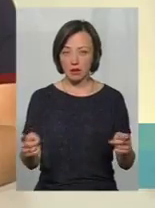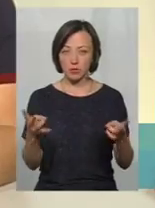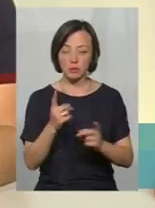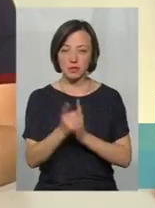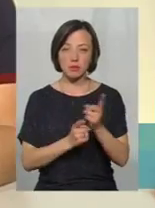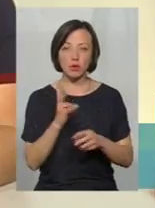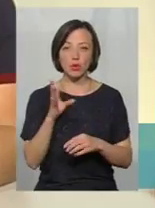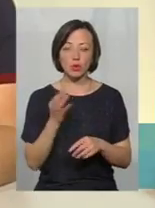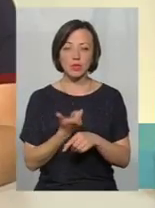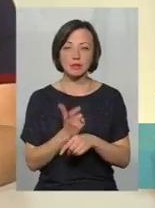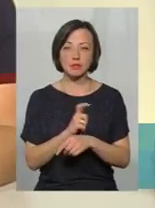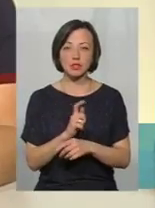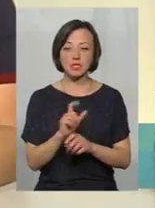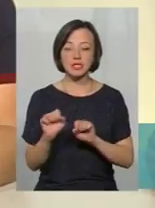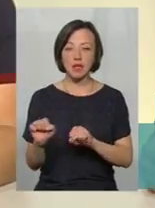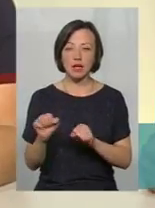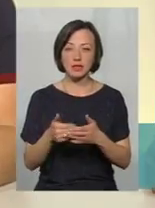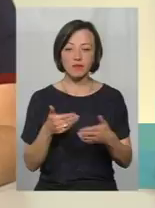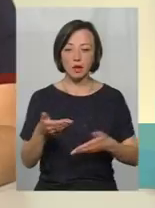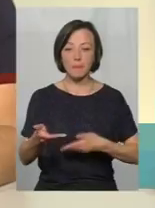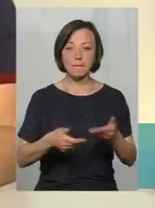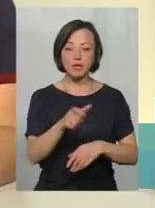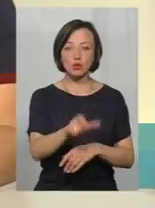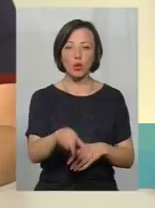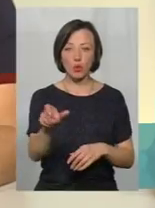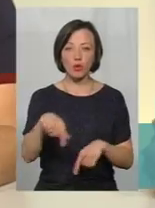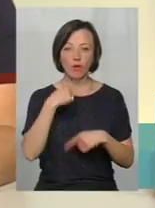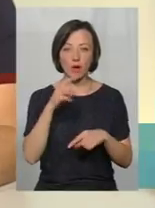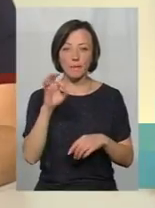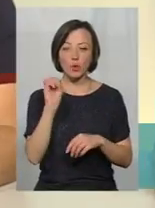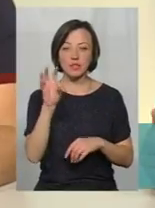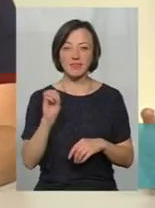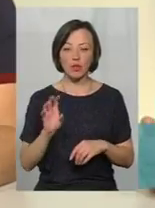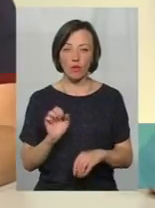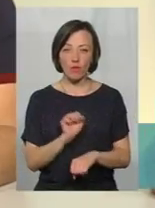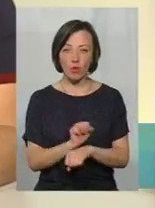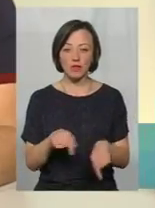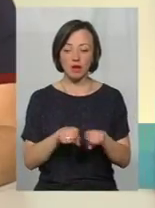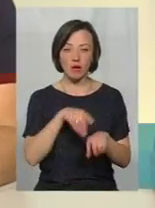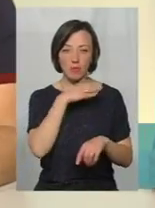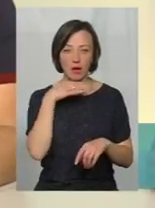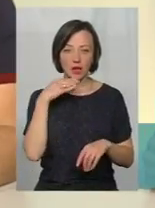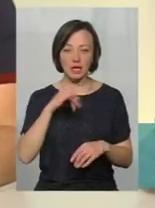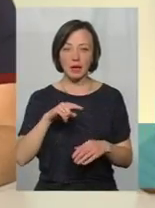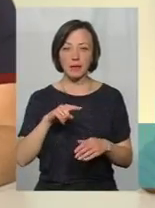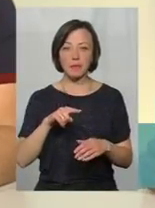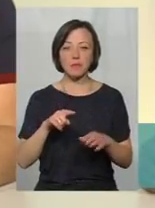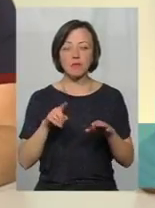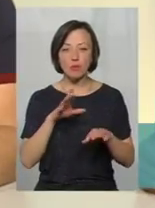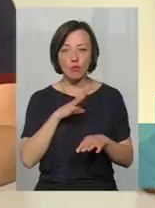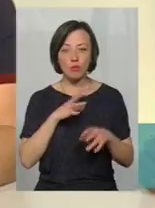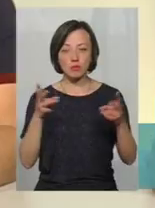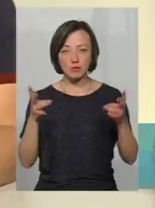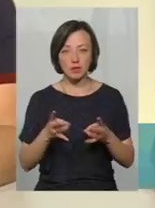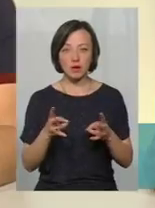зміни. Але ці зміни більше – це захист саме від пішоходів. Тобто, говорити про світлофор, їх і так досить велика кількість. І місць, де було б доцільно вставити ще